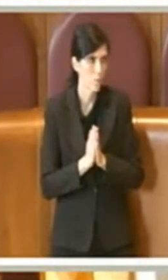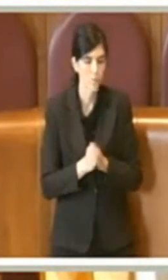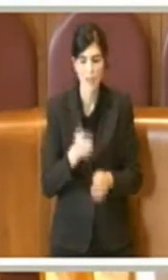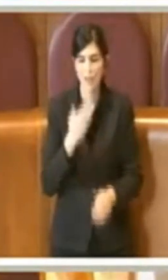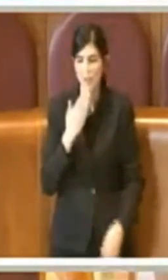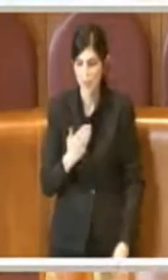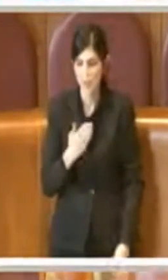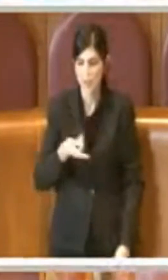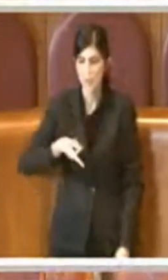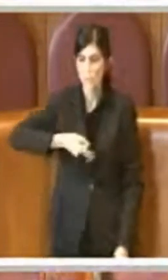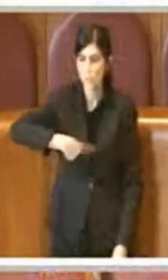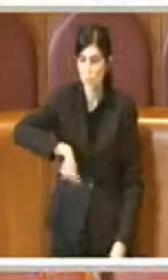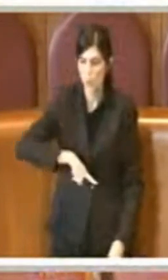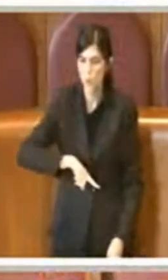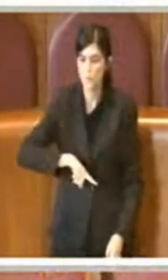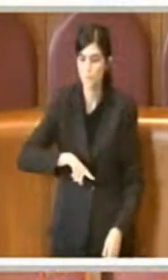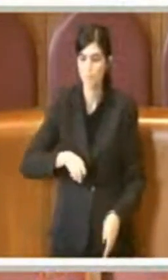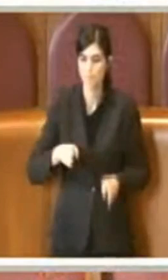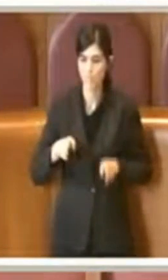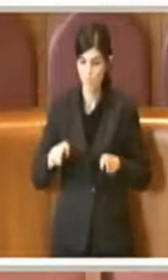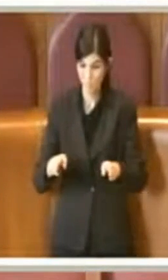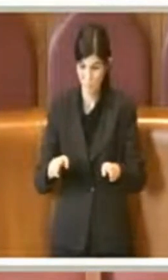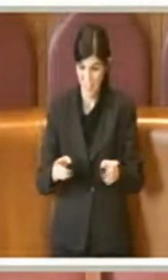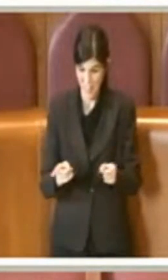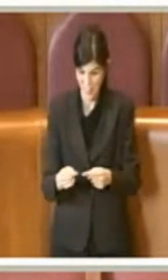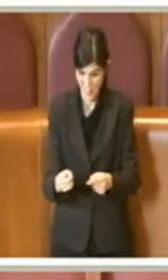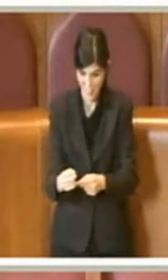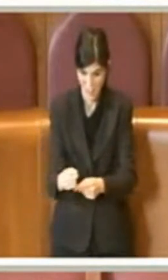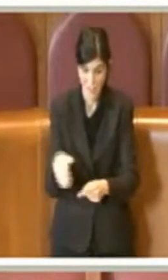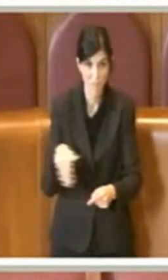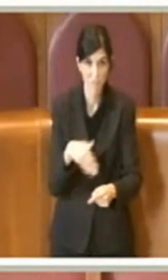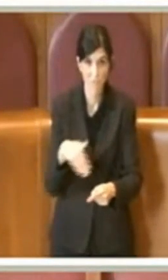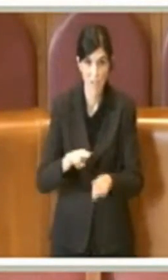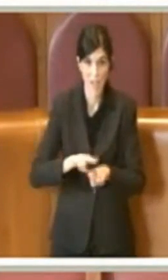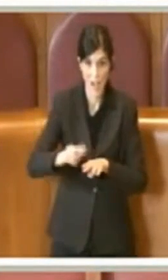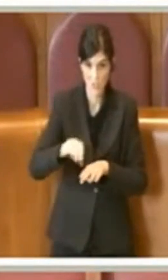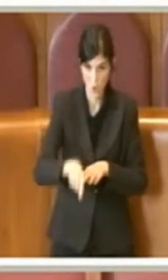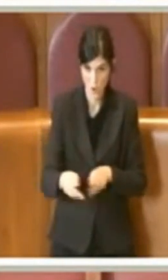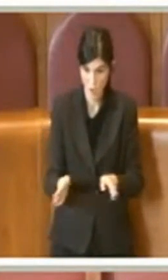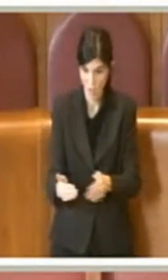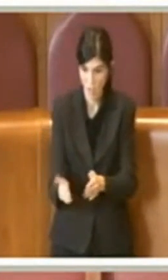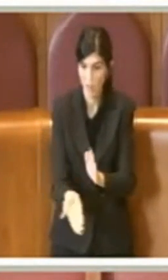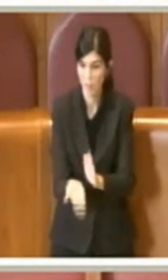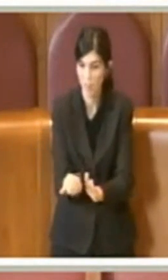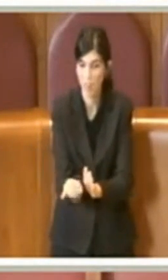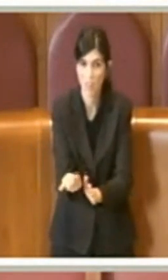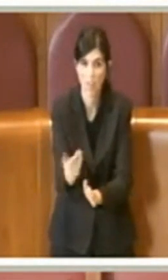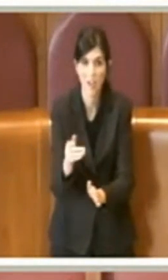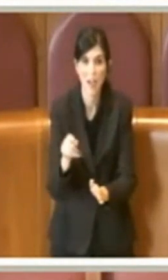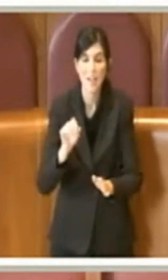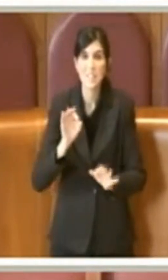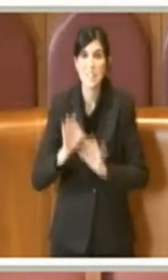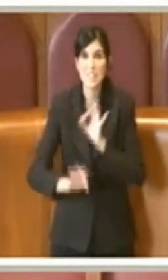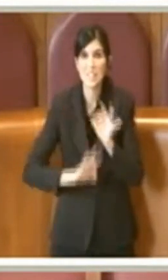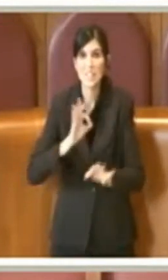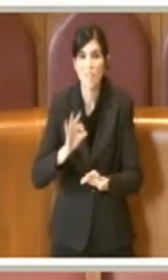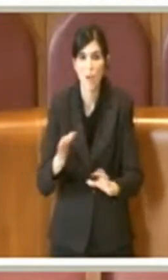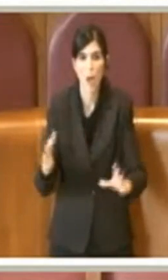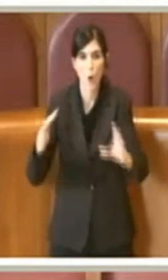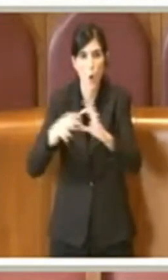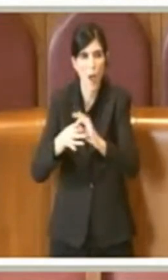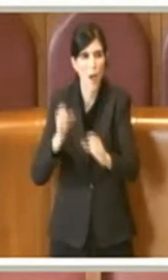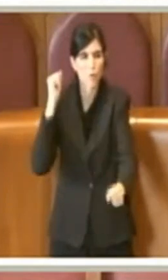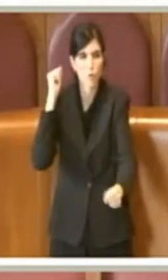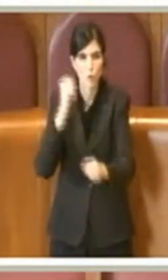Se noi andiamo a rimuovere i sanpietrini di via nazionale, andiamo a rimuovere quel red carpet, come si dice oggi,